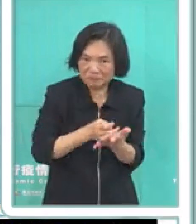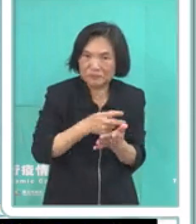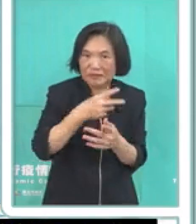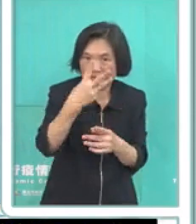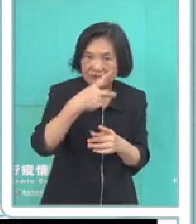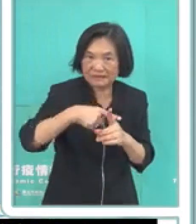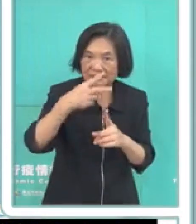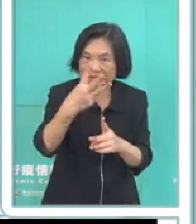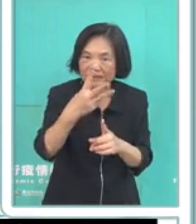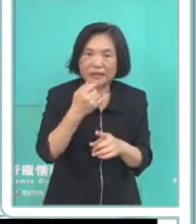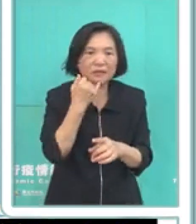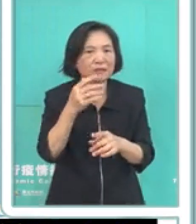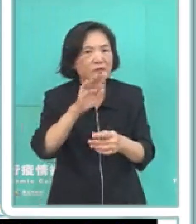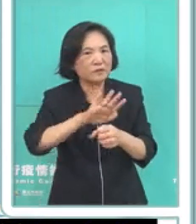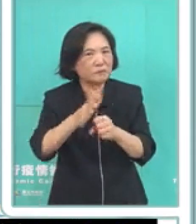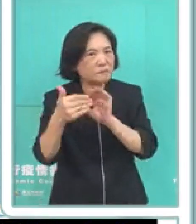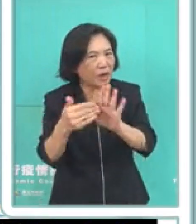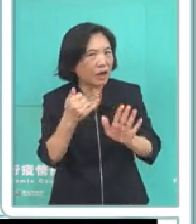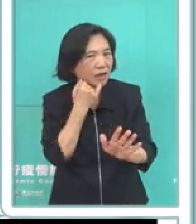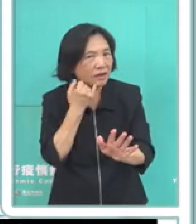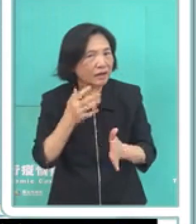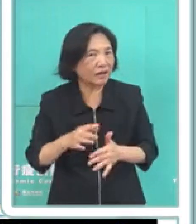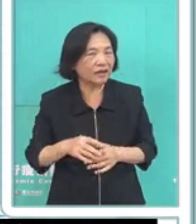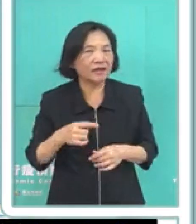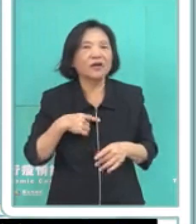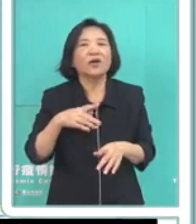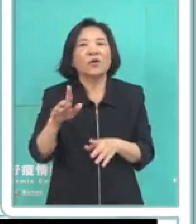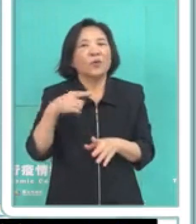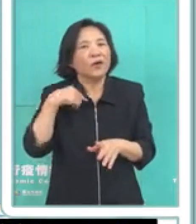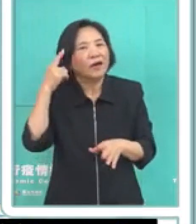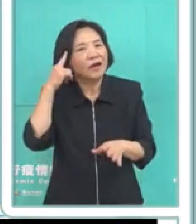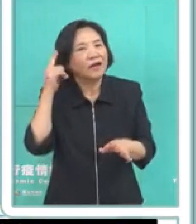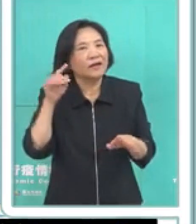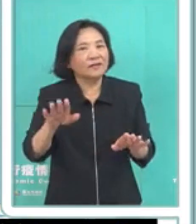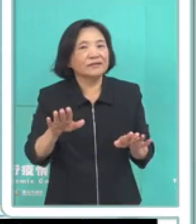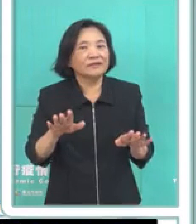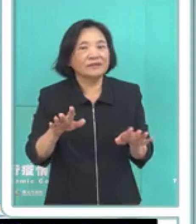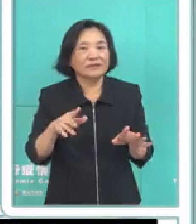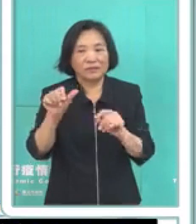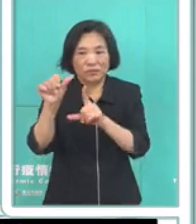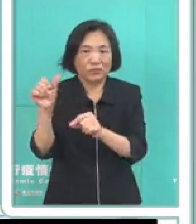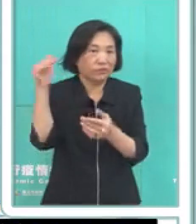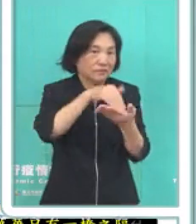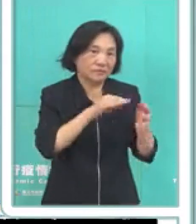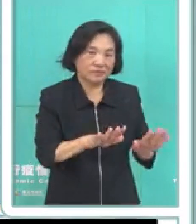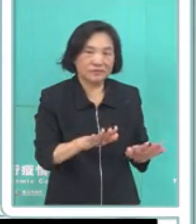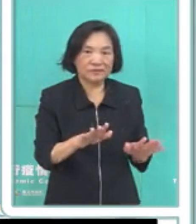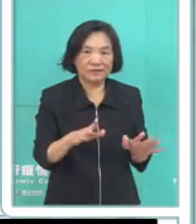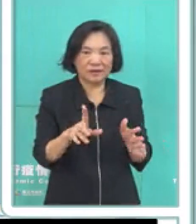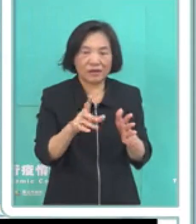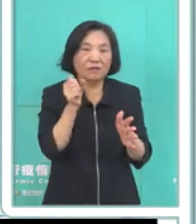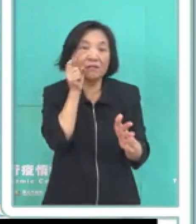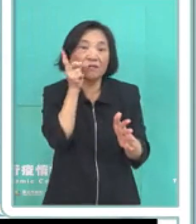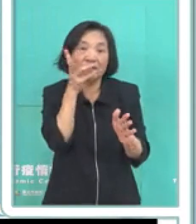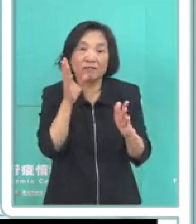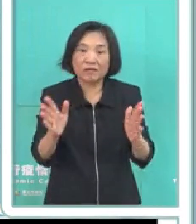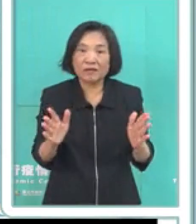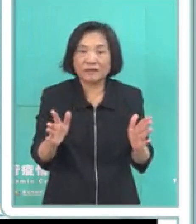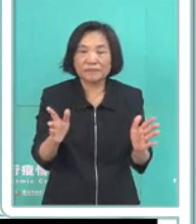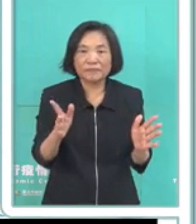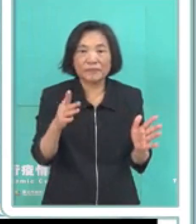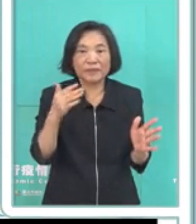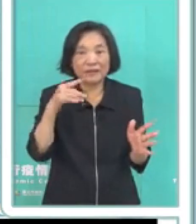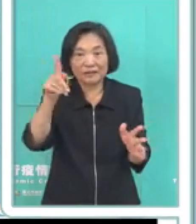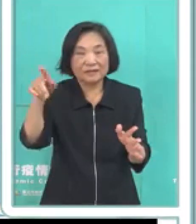好防躲疫情其實喔 這也是一樣啦我們都已經在五月到現在我跟你講 如果